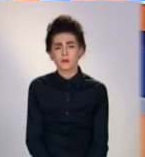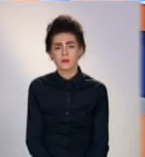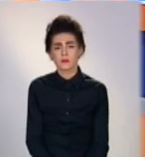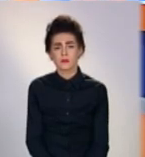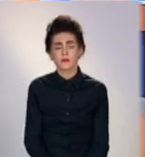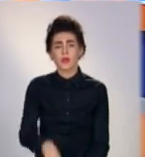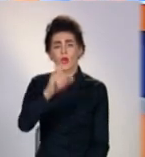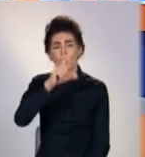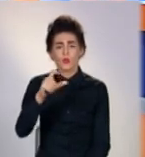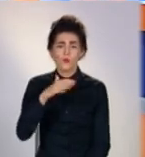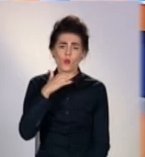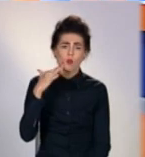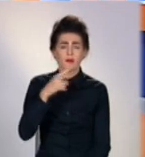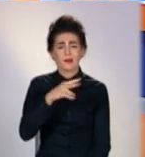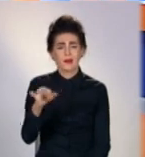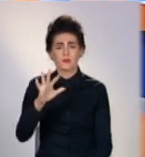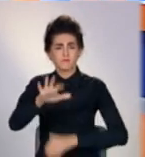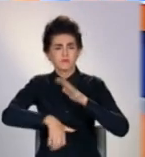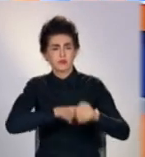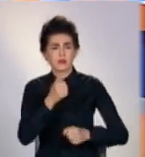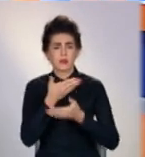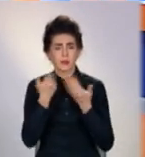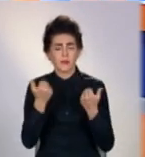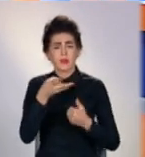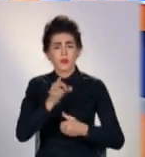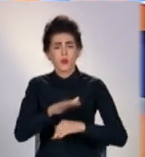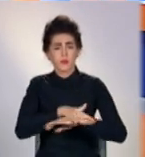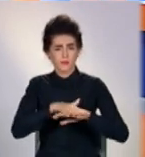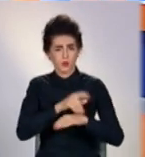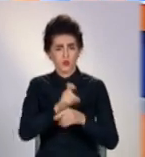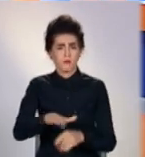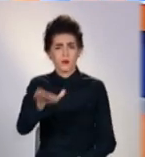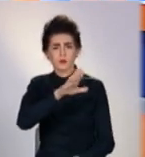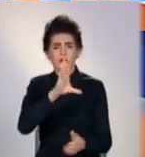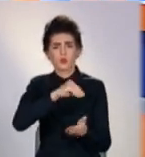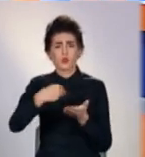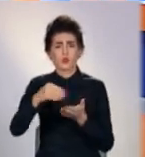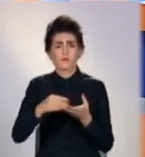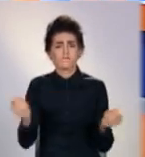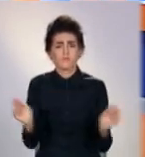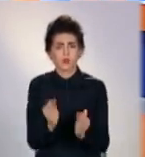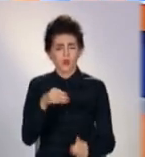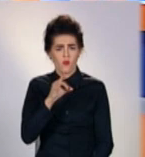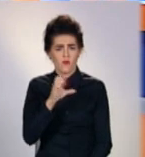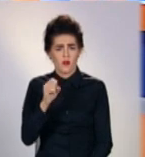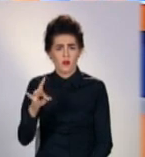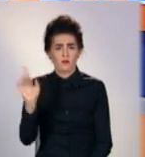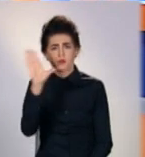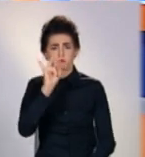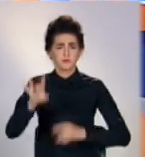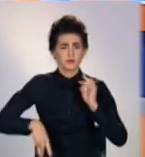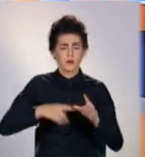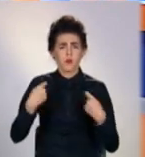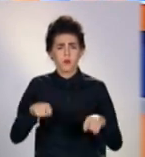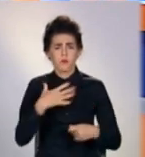Людей чимало та попиту немає. На ринках Донбасу покупці беруть усе менше товарів, бідкаються продавці.